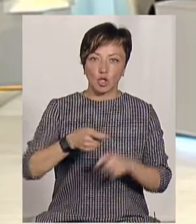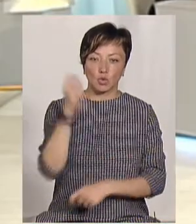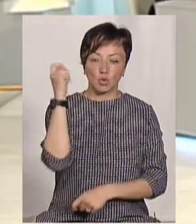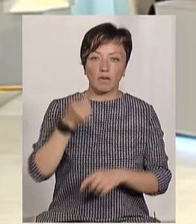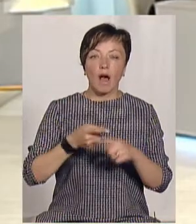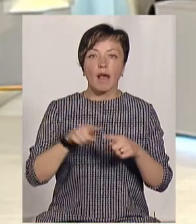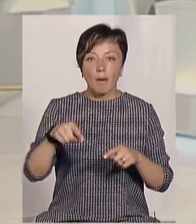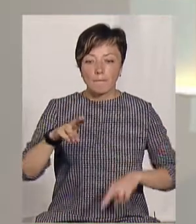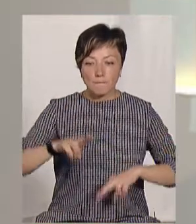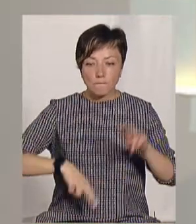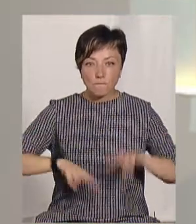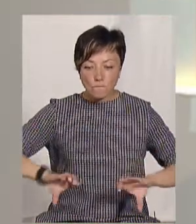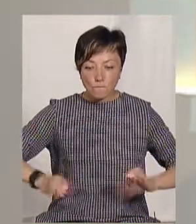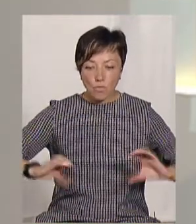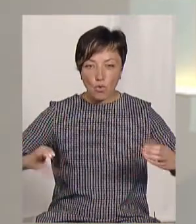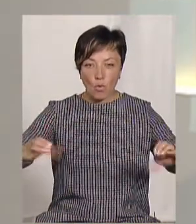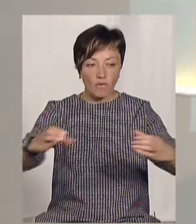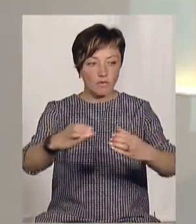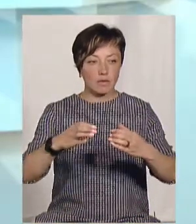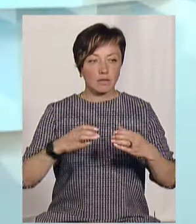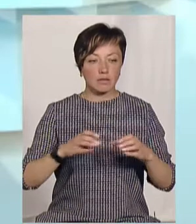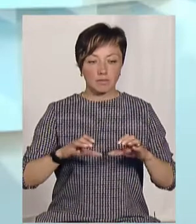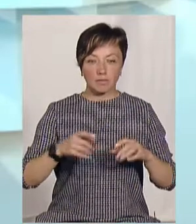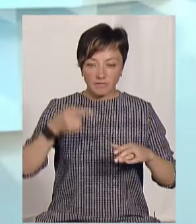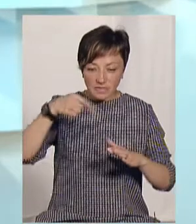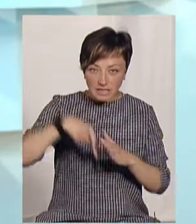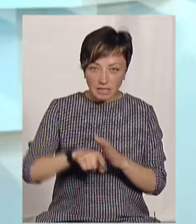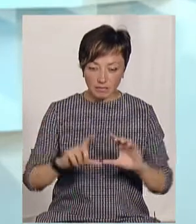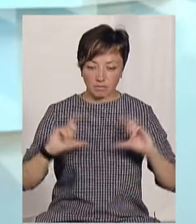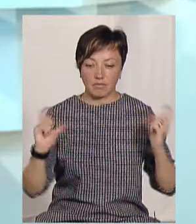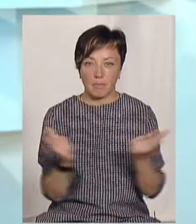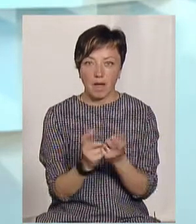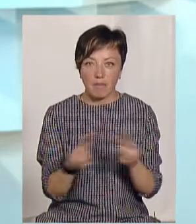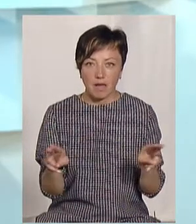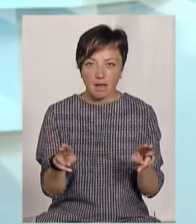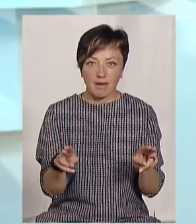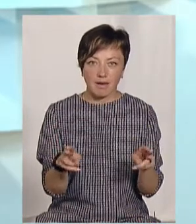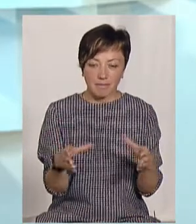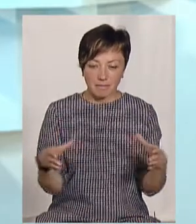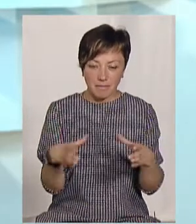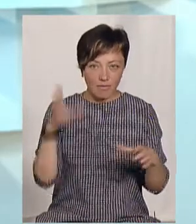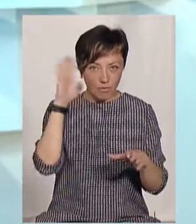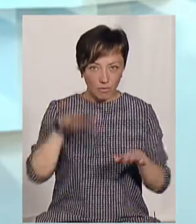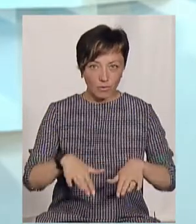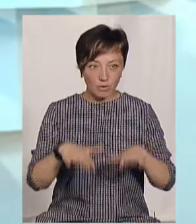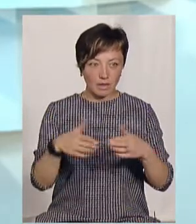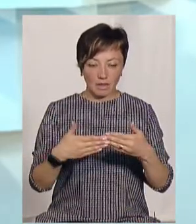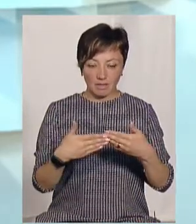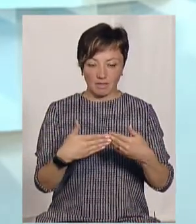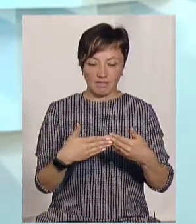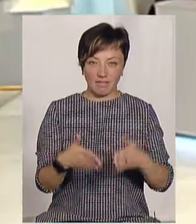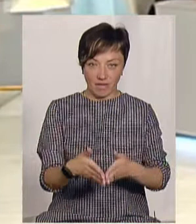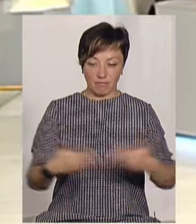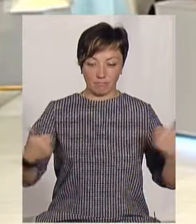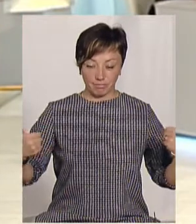замуровані кранички, вони повністю обмуровані. Середині такий, наче невеличкий басейн. І ви просто відкриваєте навіть дверцята туди.